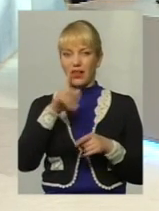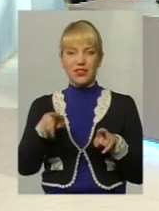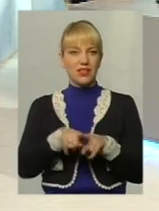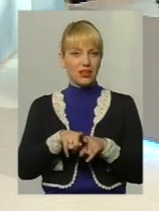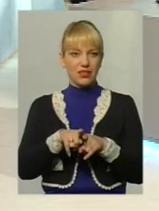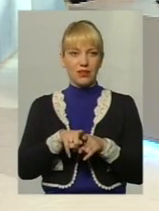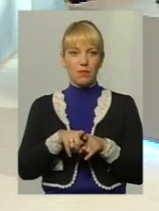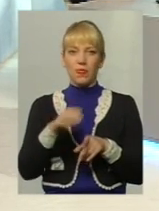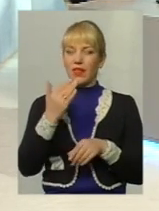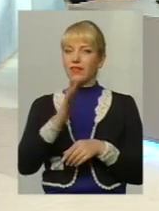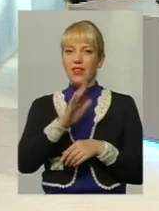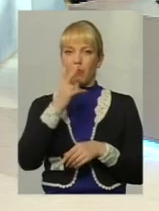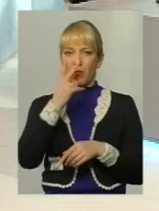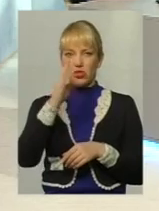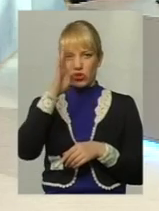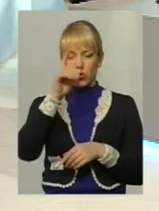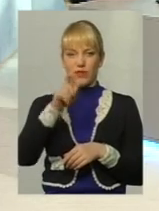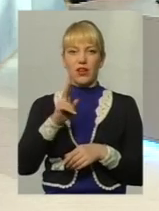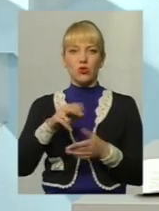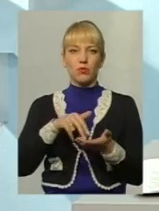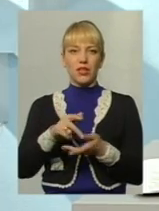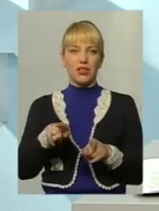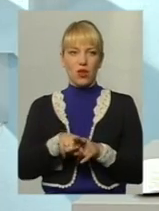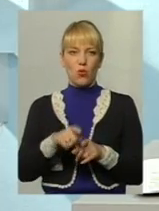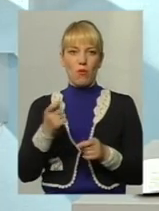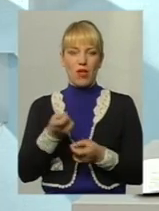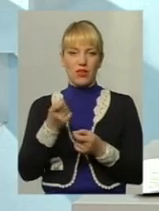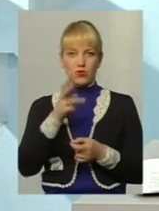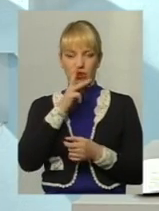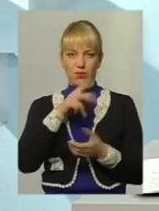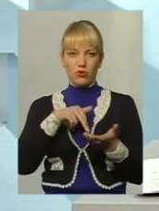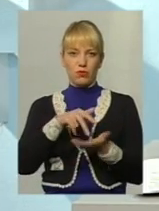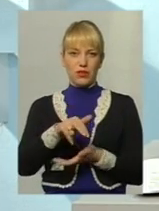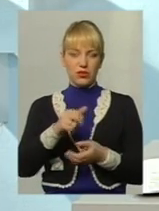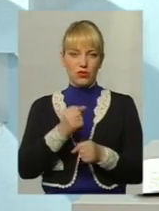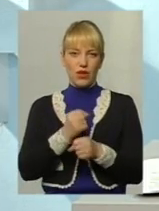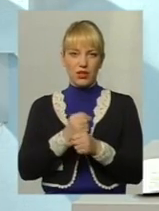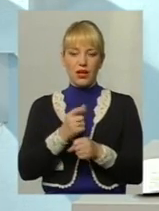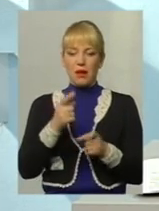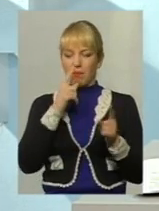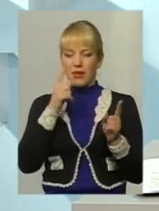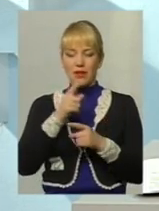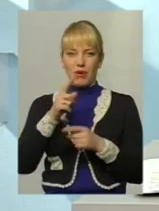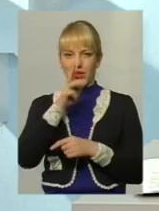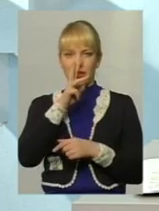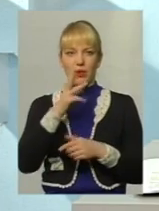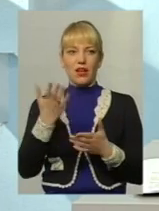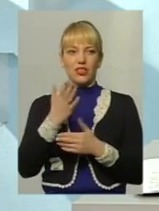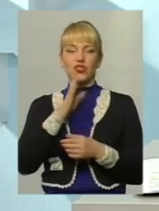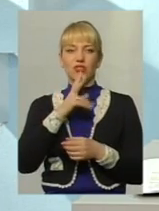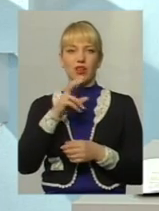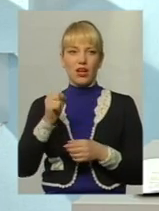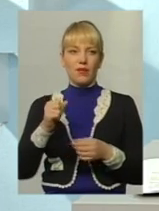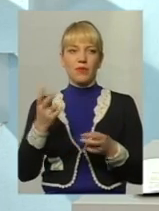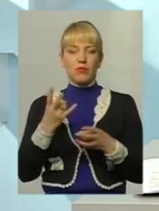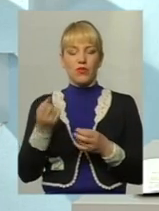не побачите чоловіка, який піде на таку зарплату працювати. Надзвичайно складно, мінімальні зарплати, на які має жінка так